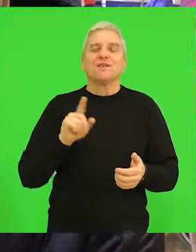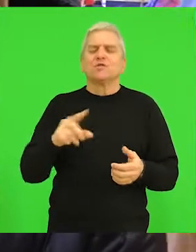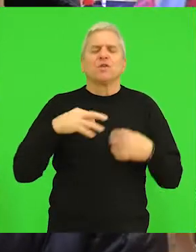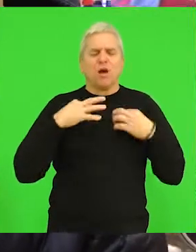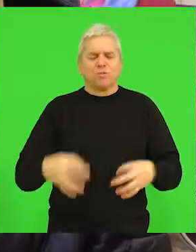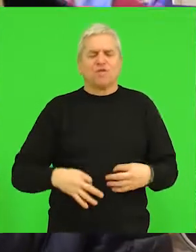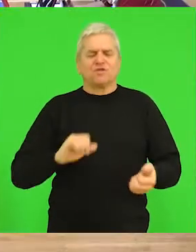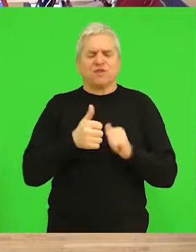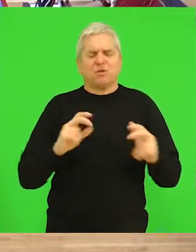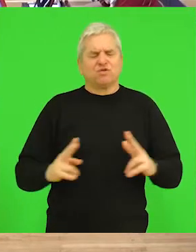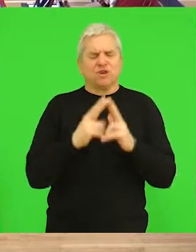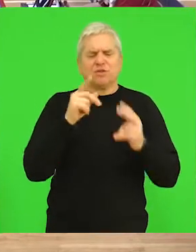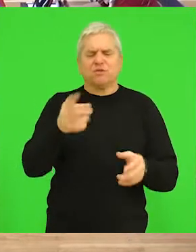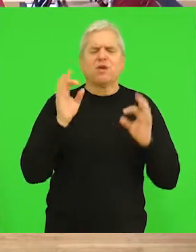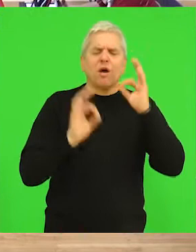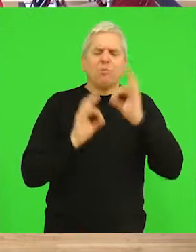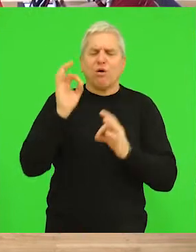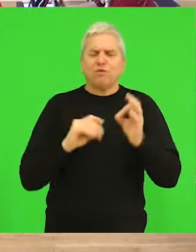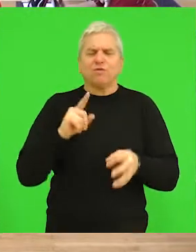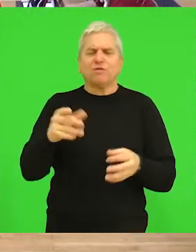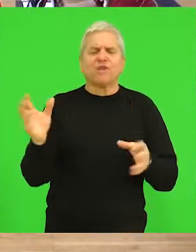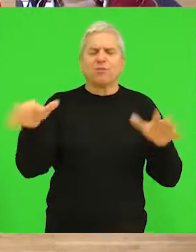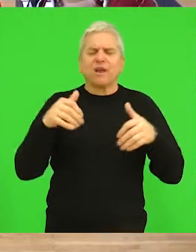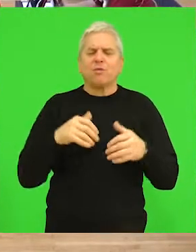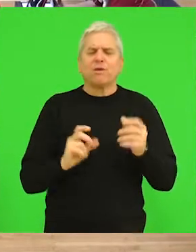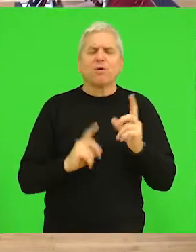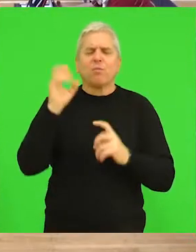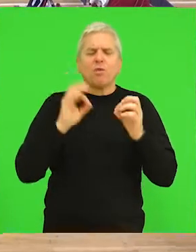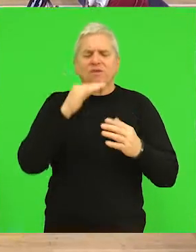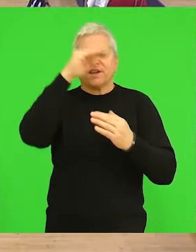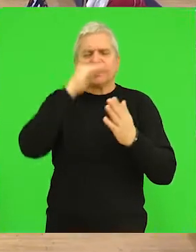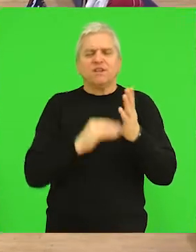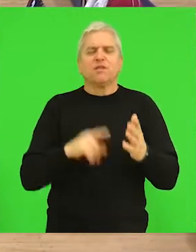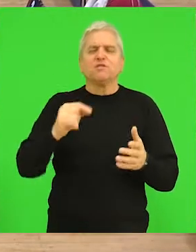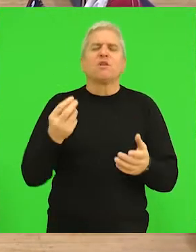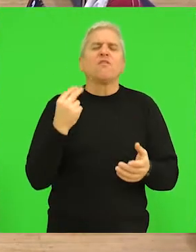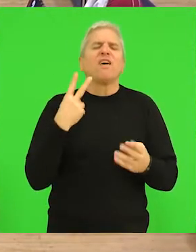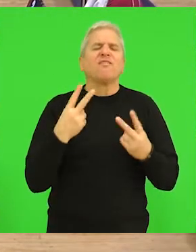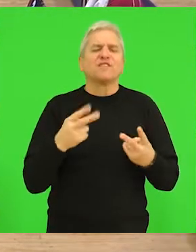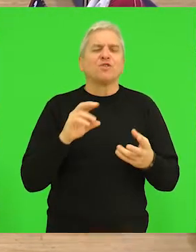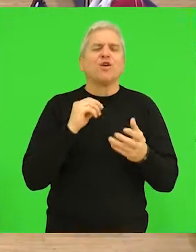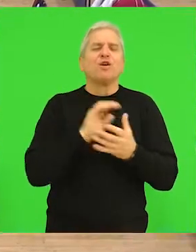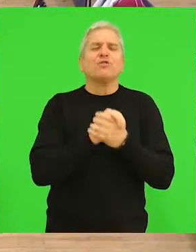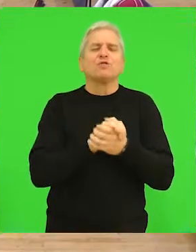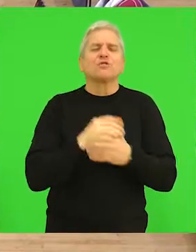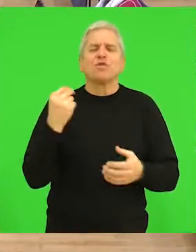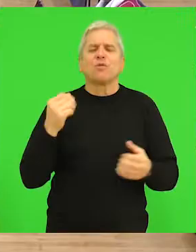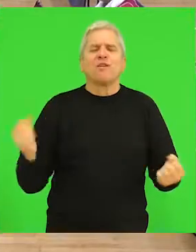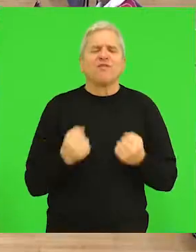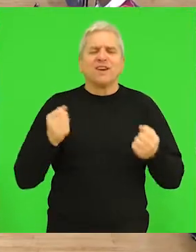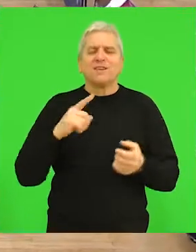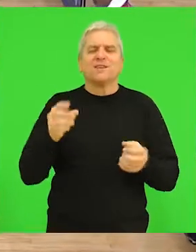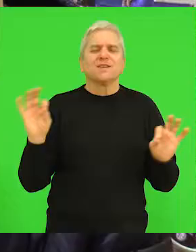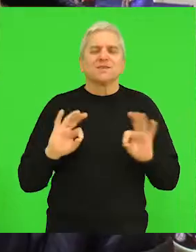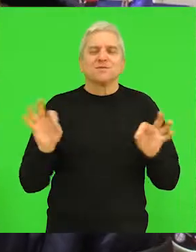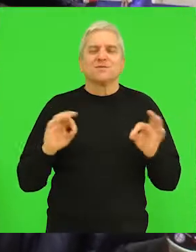nije profesionalni turnir što bi se rekla za neke bodove da skupljamo bodove za neke rangliste ovo je više radi druženja radi dobroh treninga i da